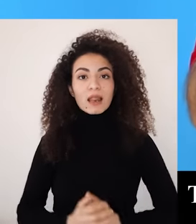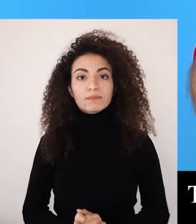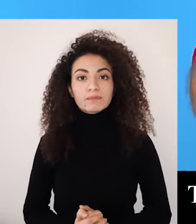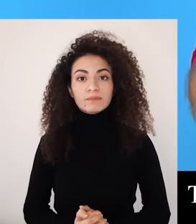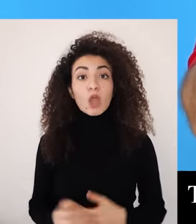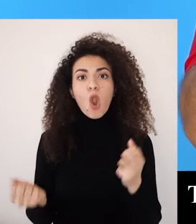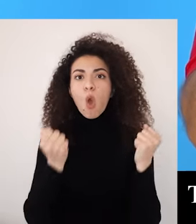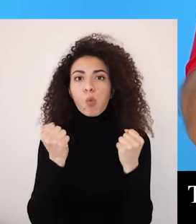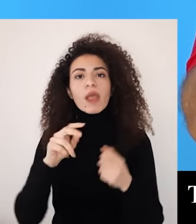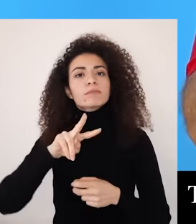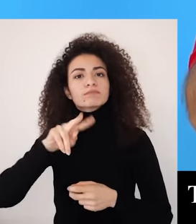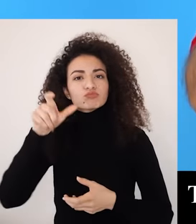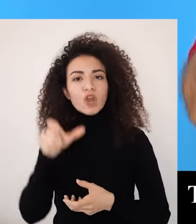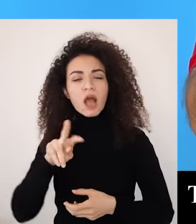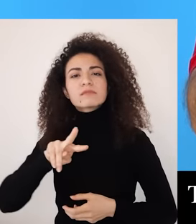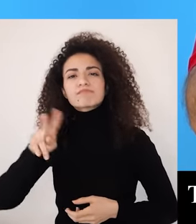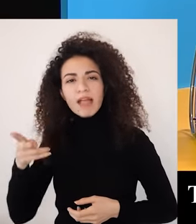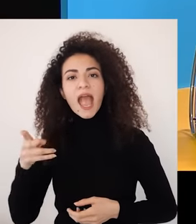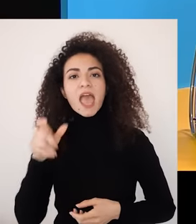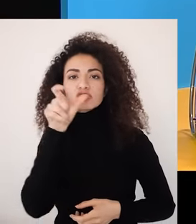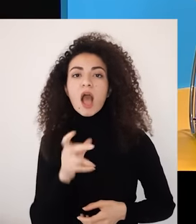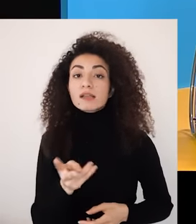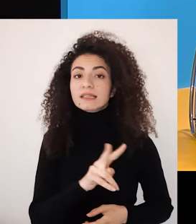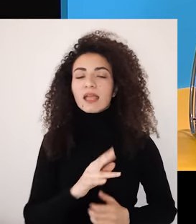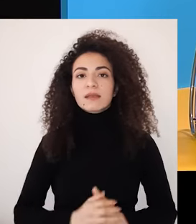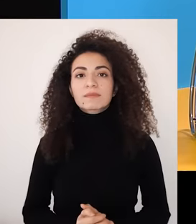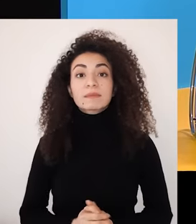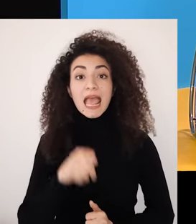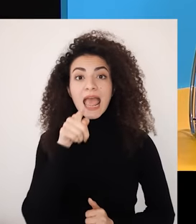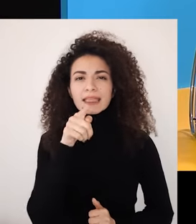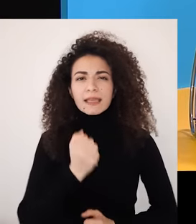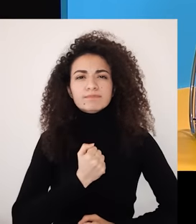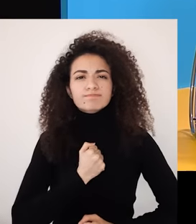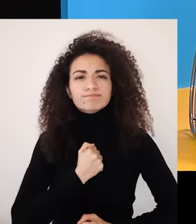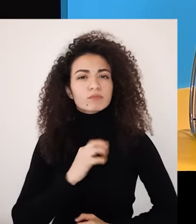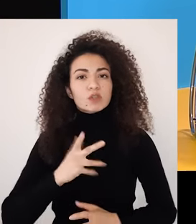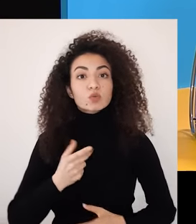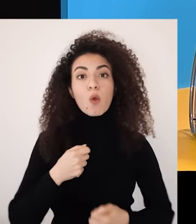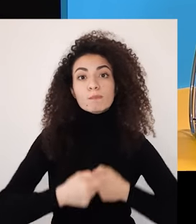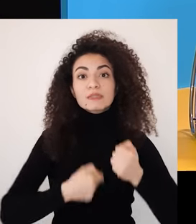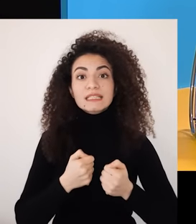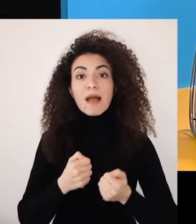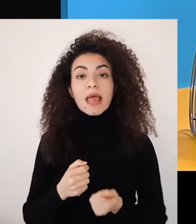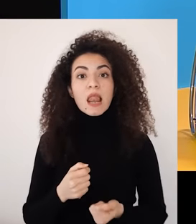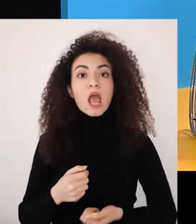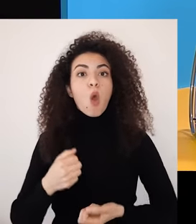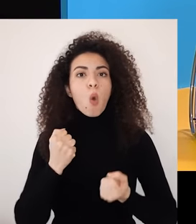الحرف الثاني أس بيعود لكلمة strength أي القوة أي نقاط القوة الموجودة داخلنا واللي المستعين فيها عند مواجهة